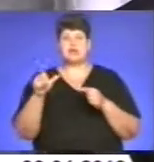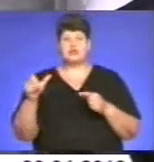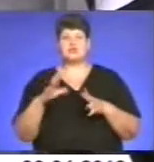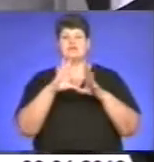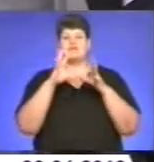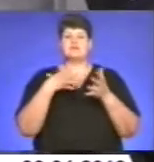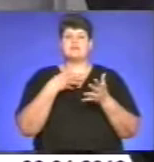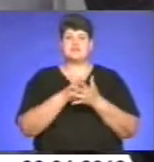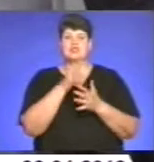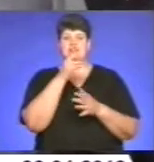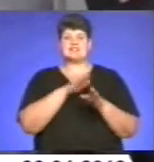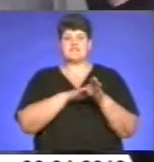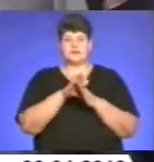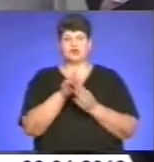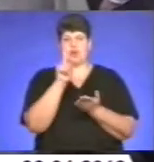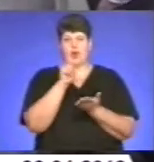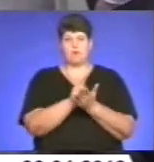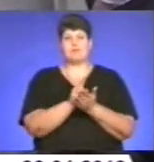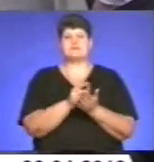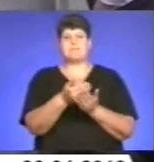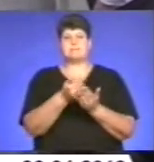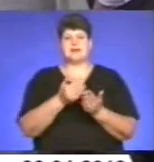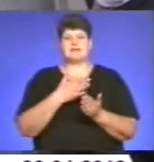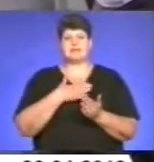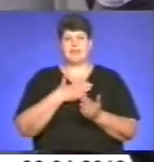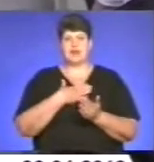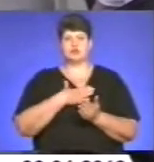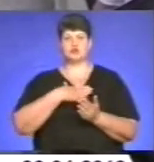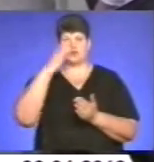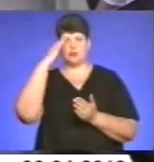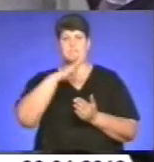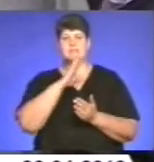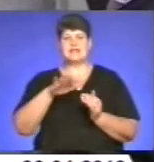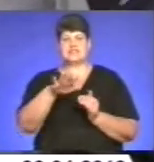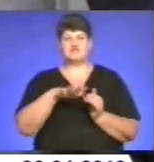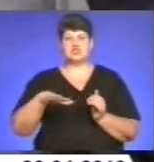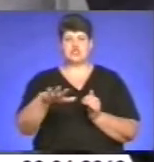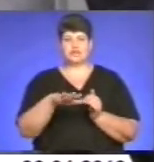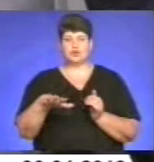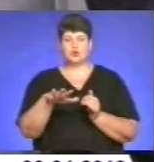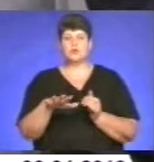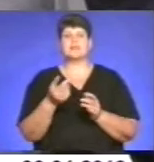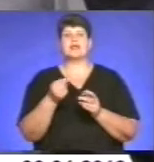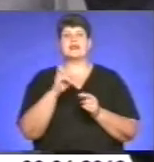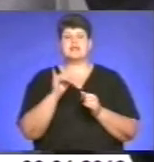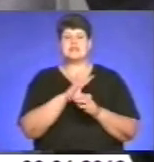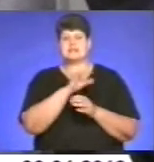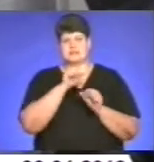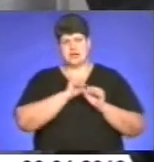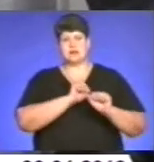виконало свій обов'язок перед нашою ненькою Україною, перед всім світом і захистило від